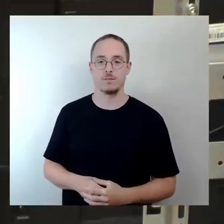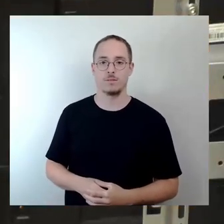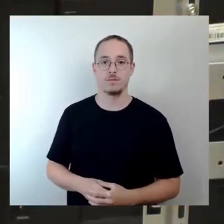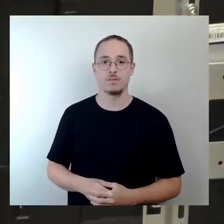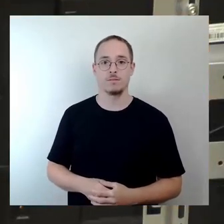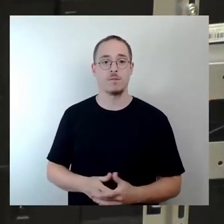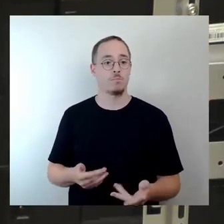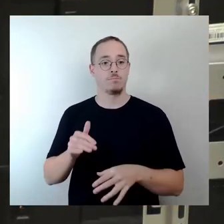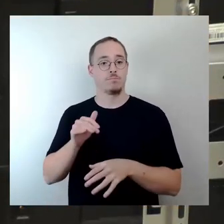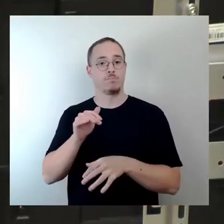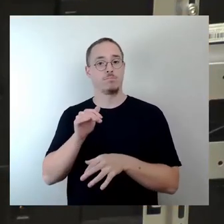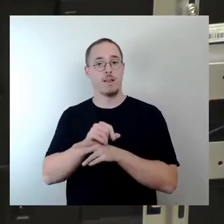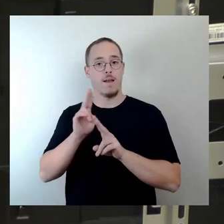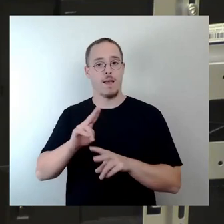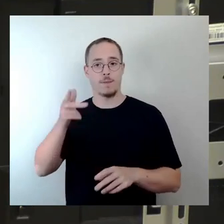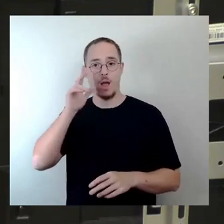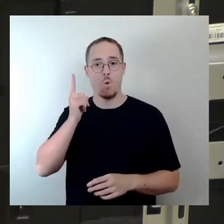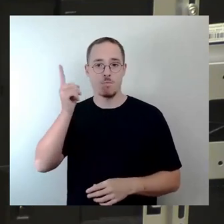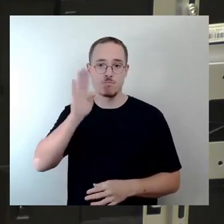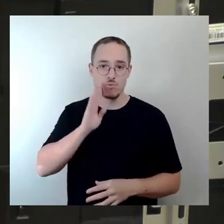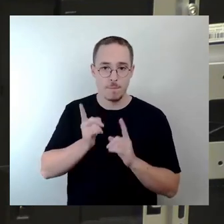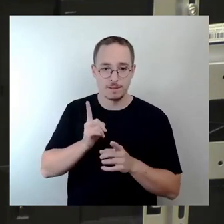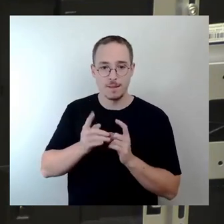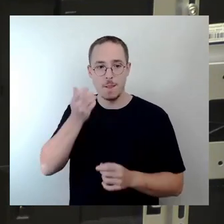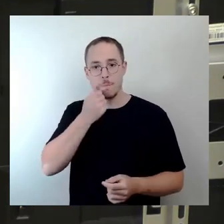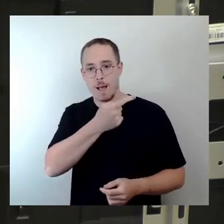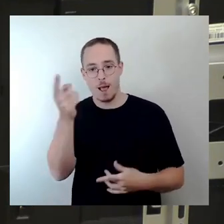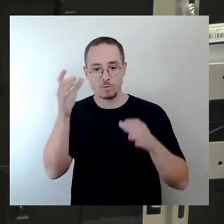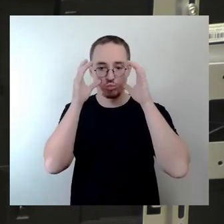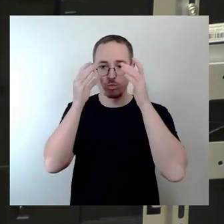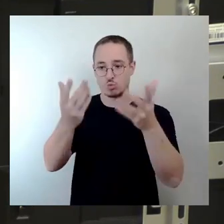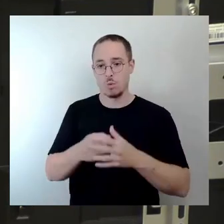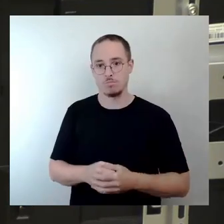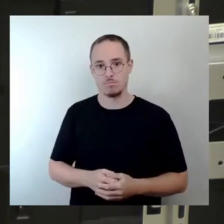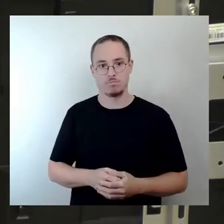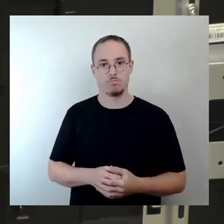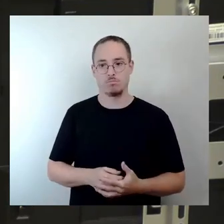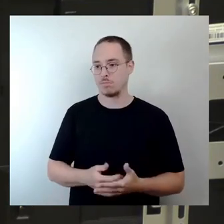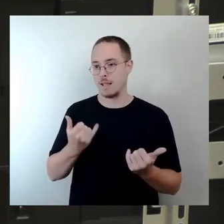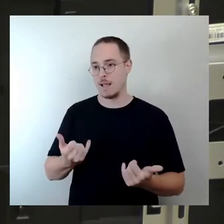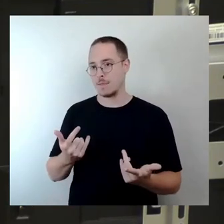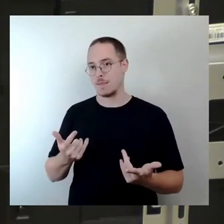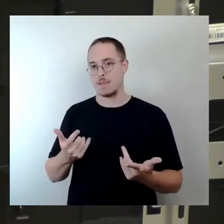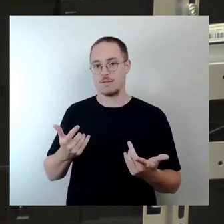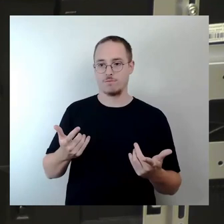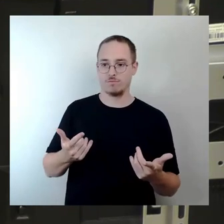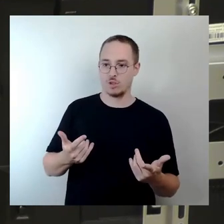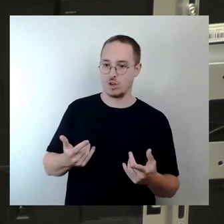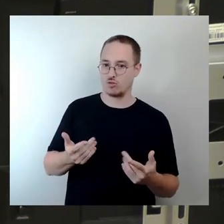Hause, auch wenn Sie es nachsehen, also nach der Veranstaltung sehen. Und liebe Stadträtinnen und Stadträte.